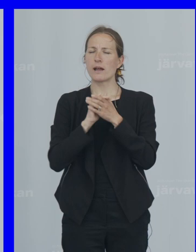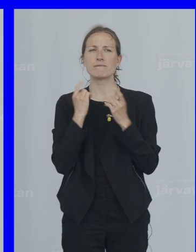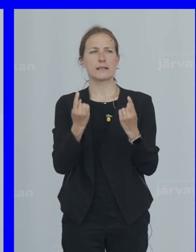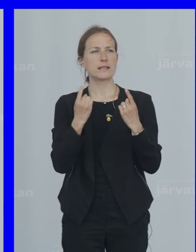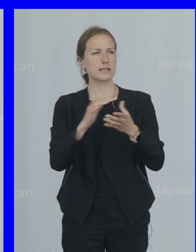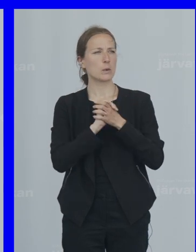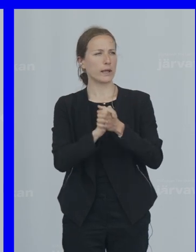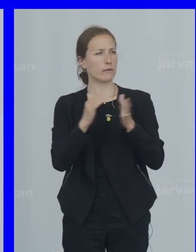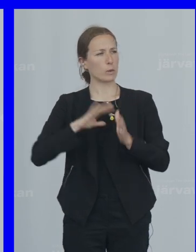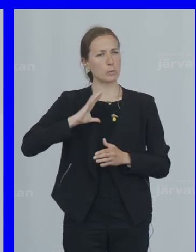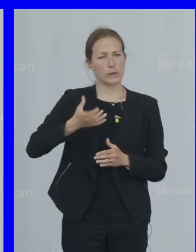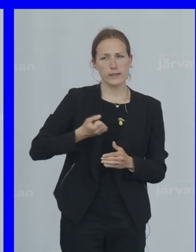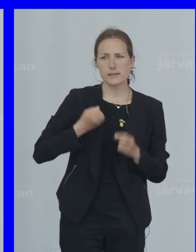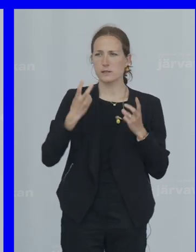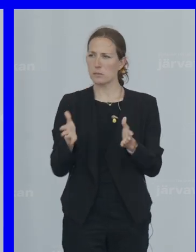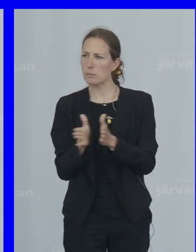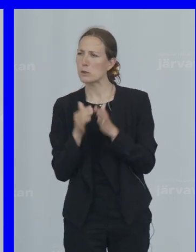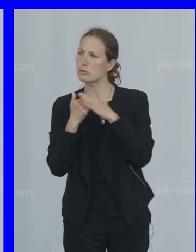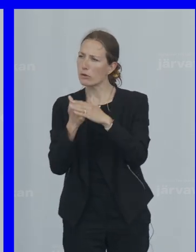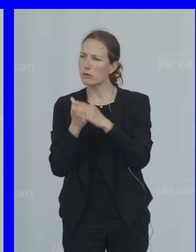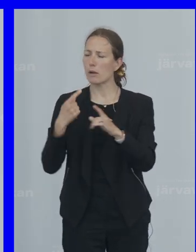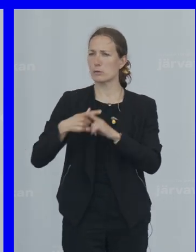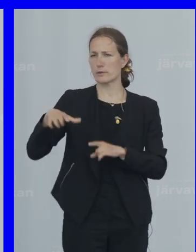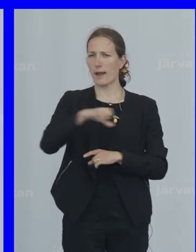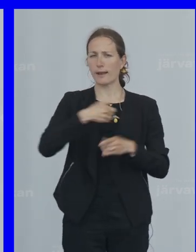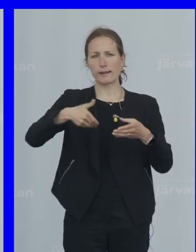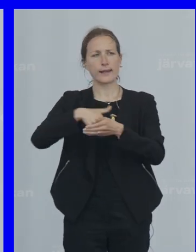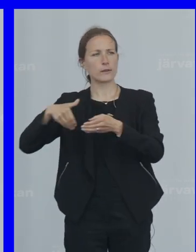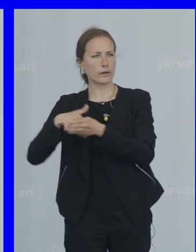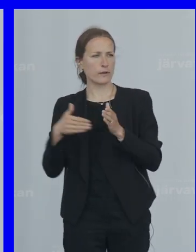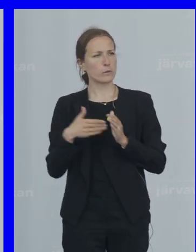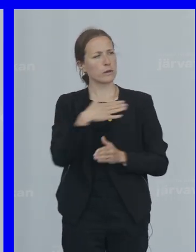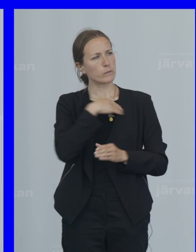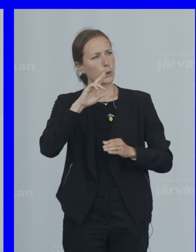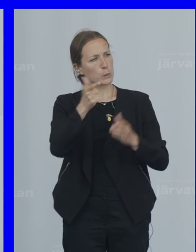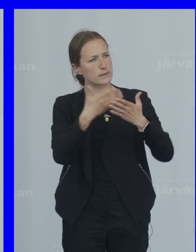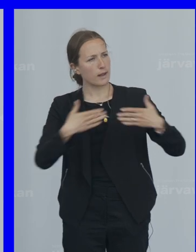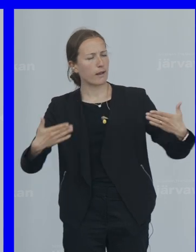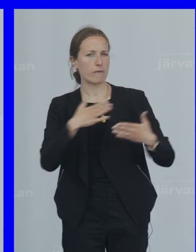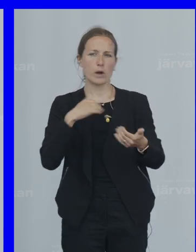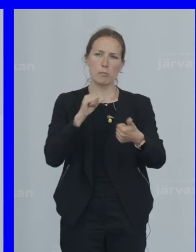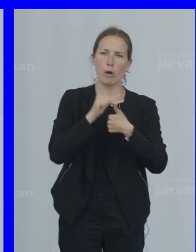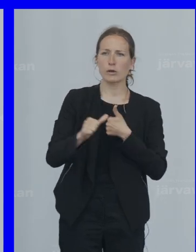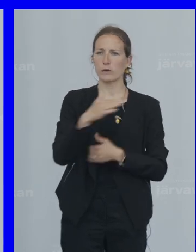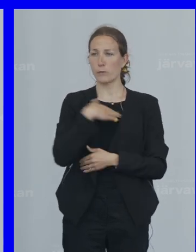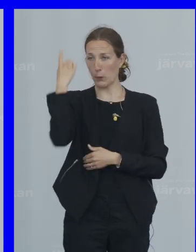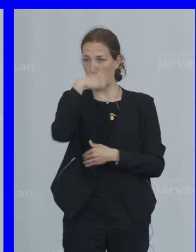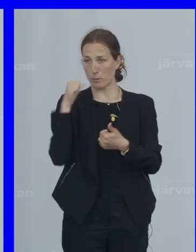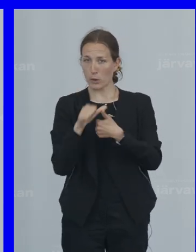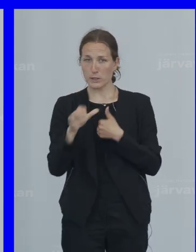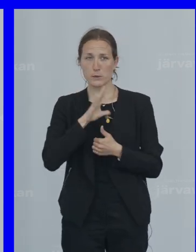som stödjer det här och alla deltagare från våra utställare och våra partners och huvudpartners som också är här.